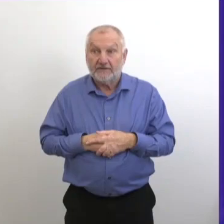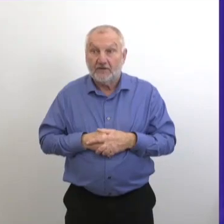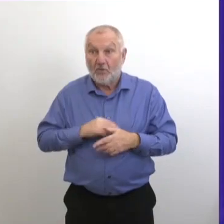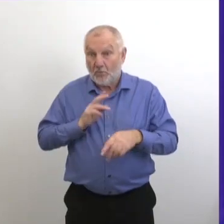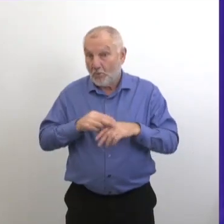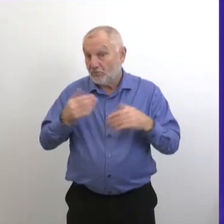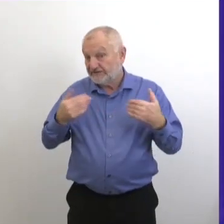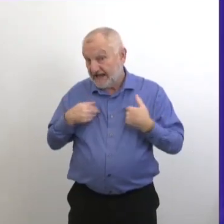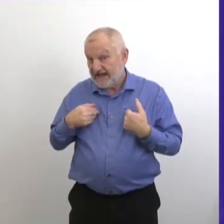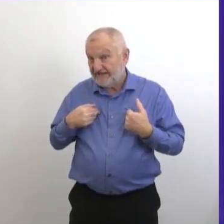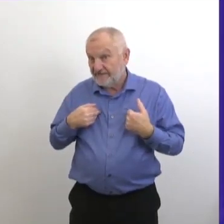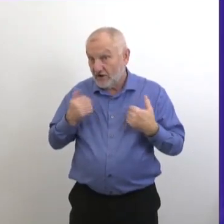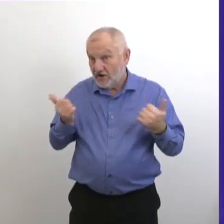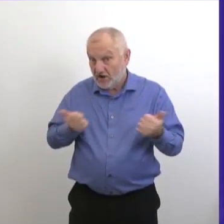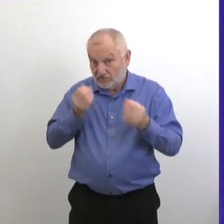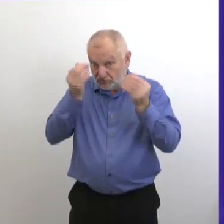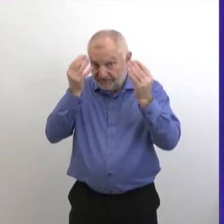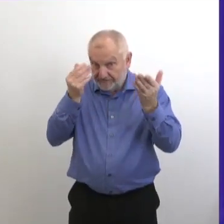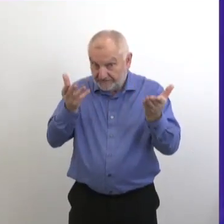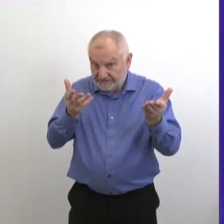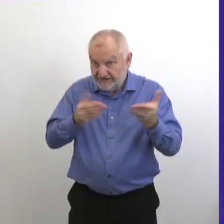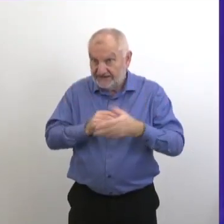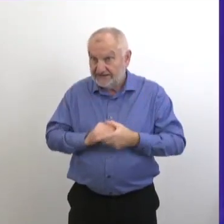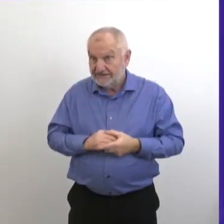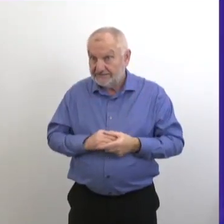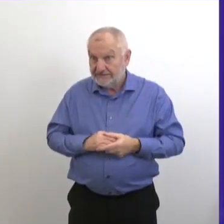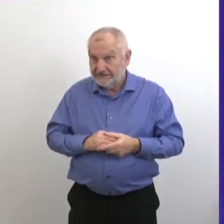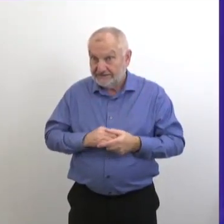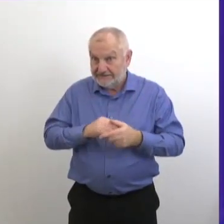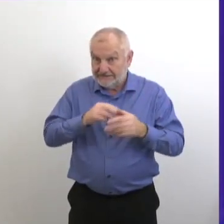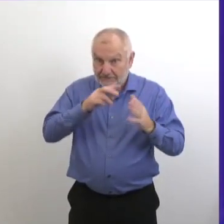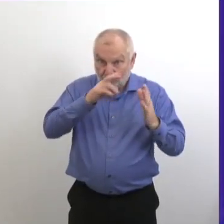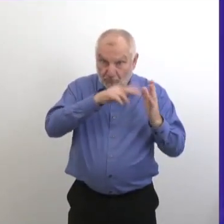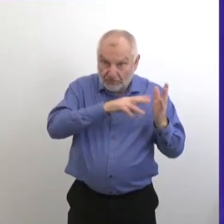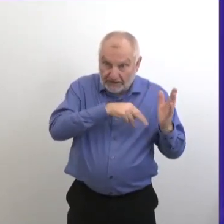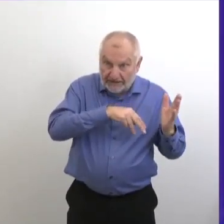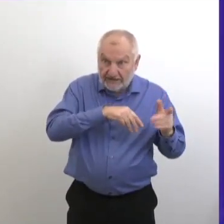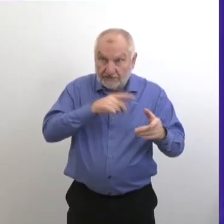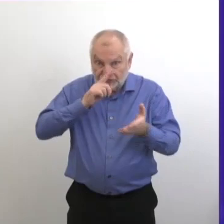Nous avons beaucoup de renseignements qui émanent de la recherche.